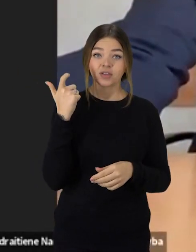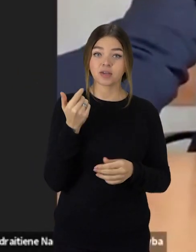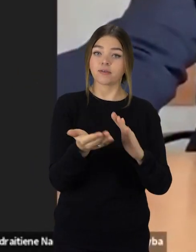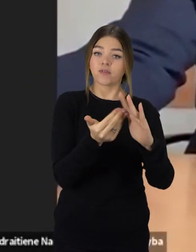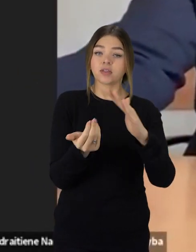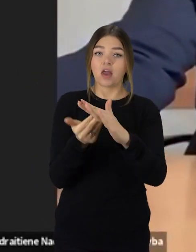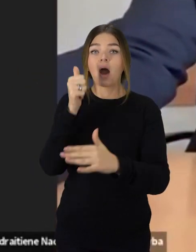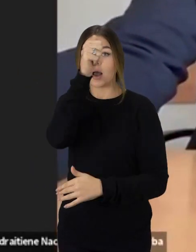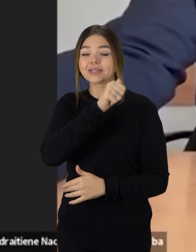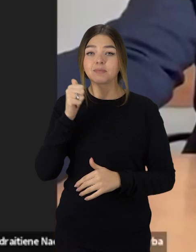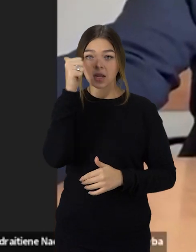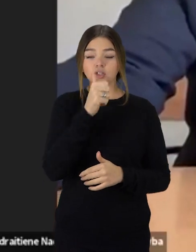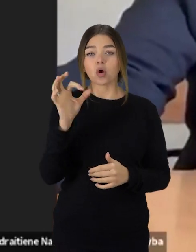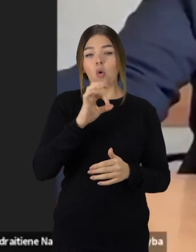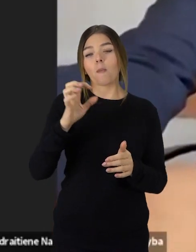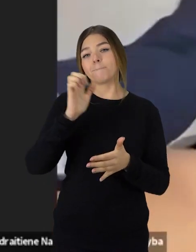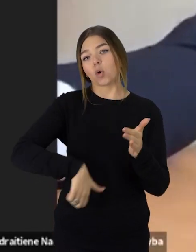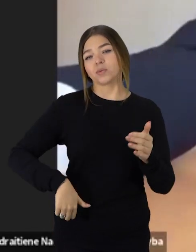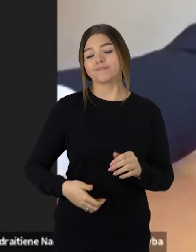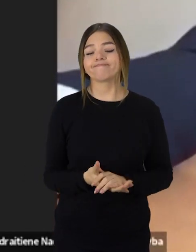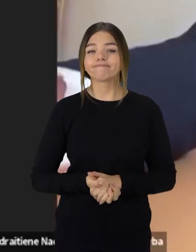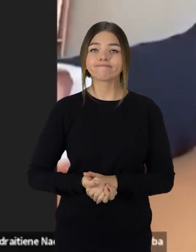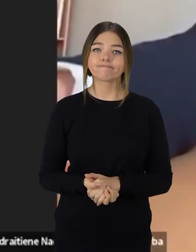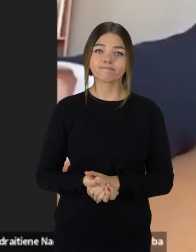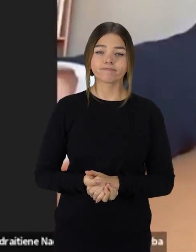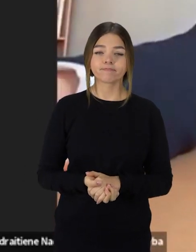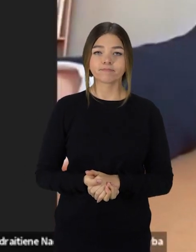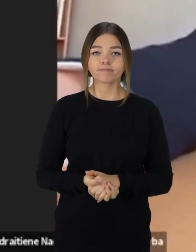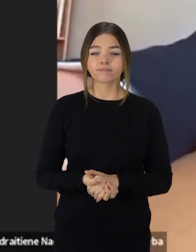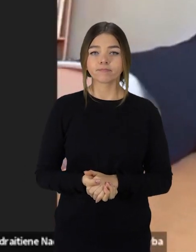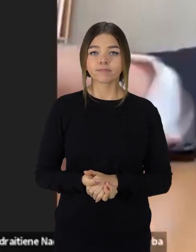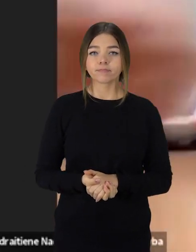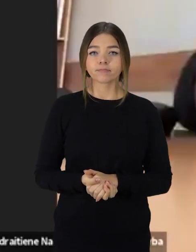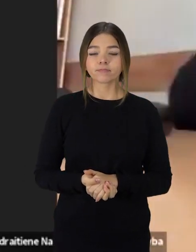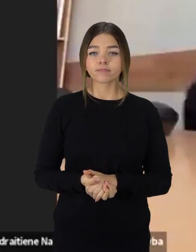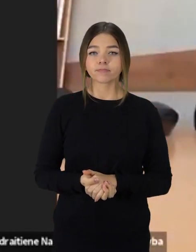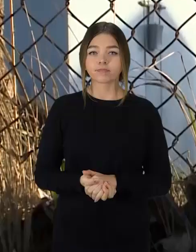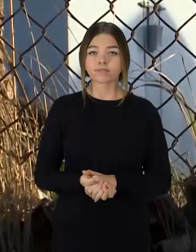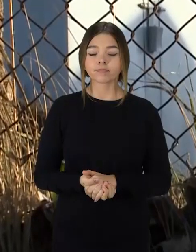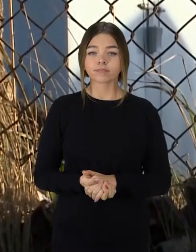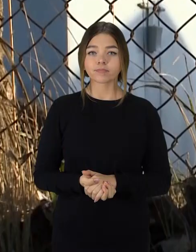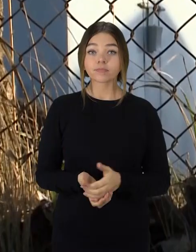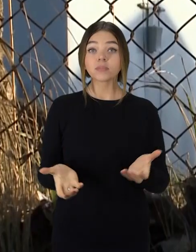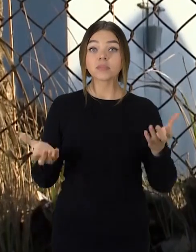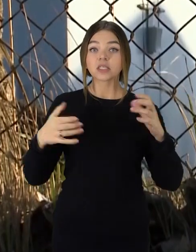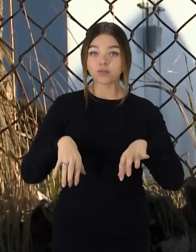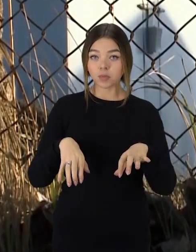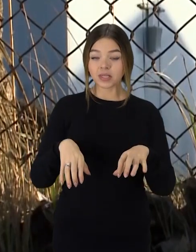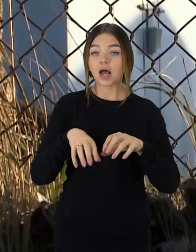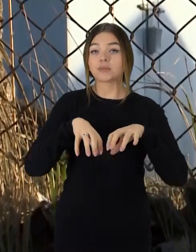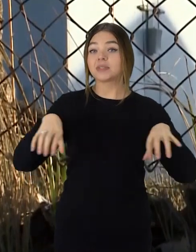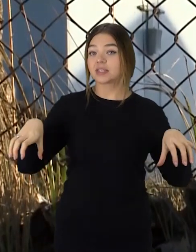kviesis asmeniškai dėl administracinių nusižengimo protokolų surašymų. Savivaldybės